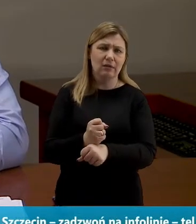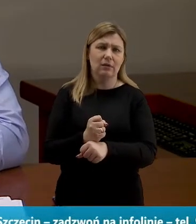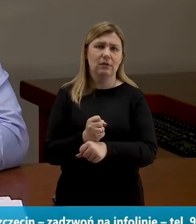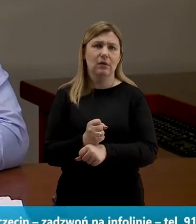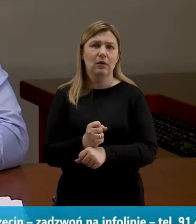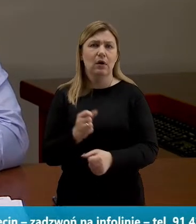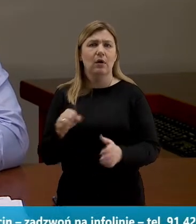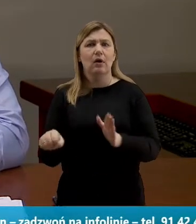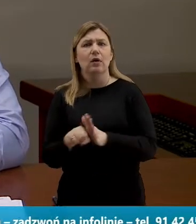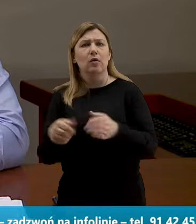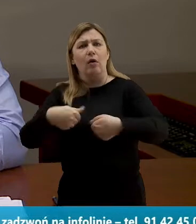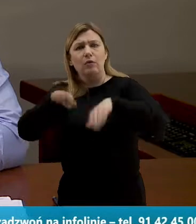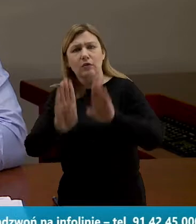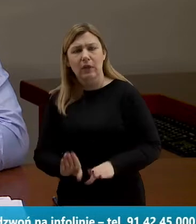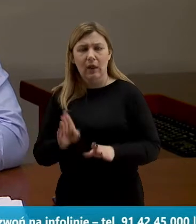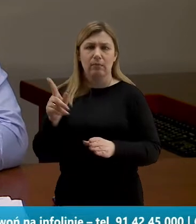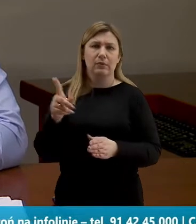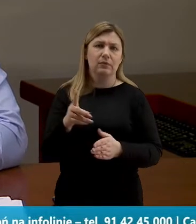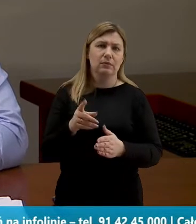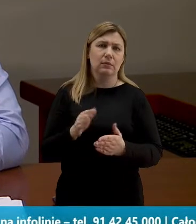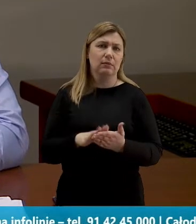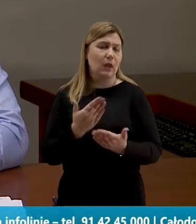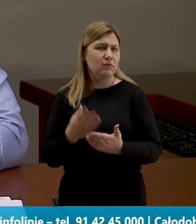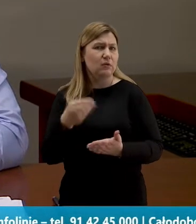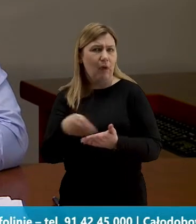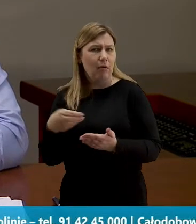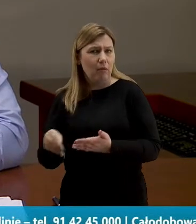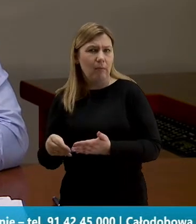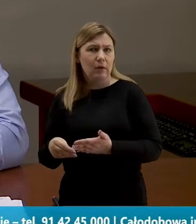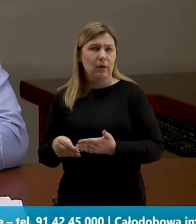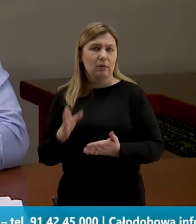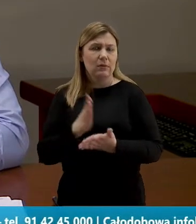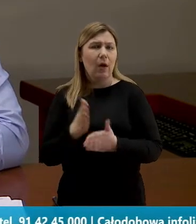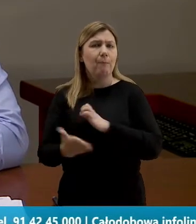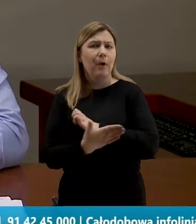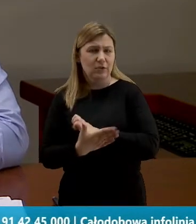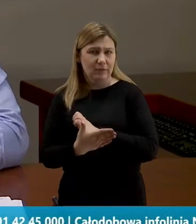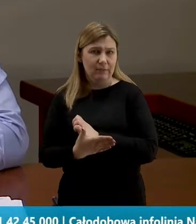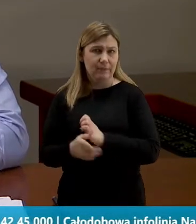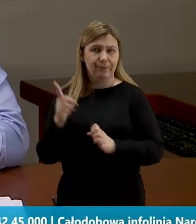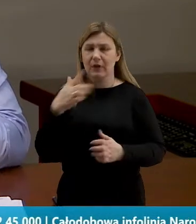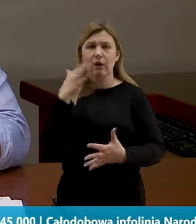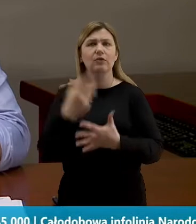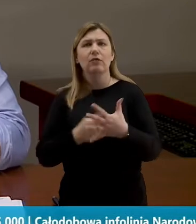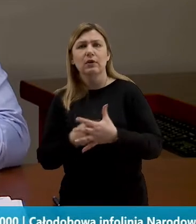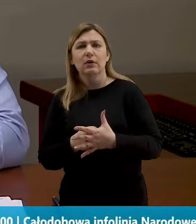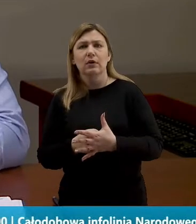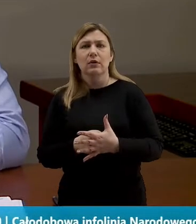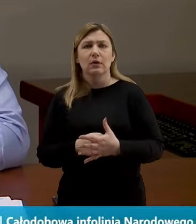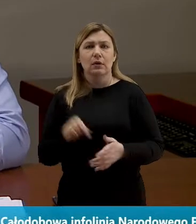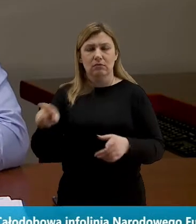do sklepu podstawowe artykuły, abyśmy nie wykorzystywali